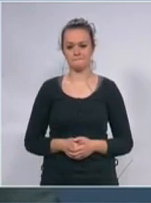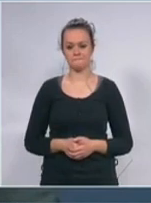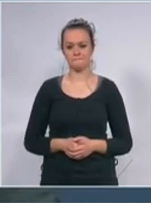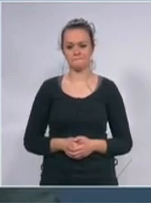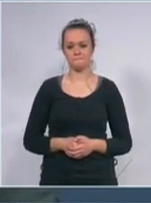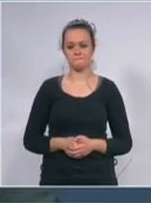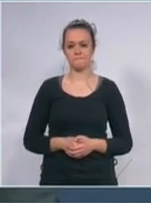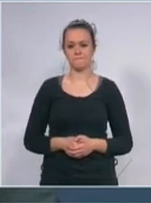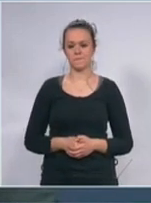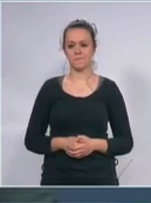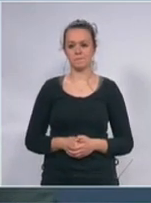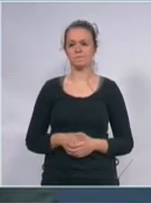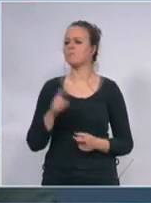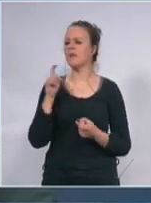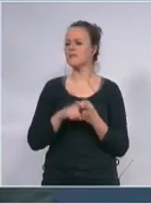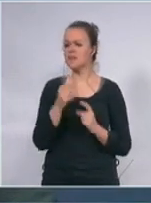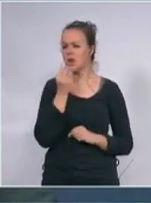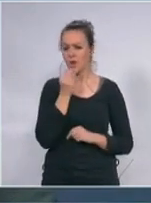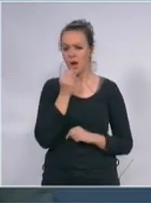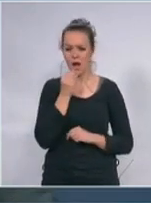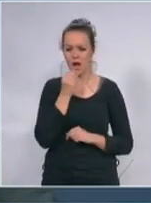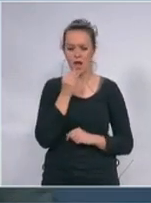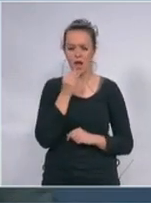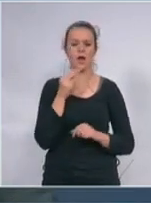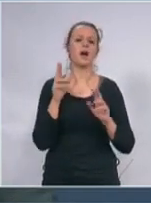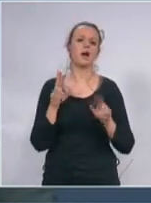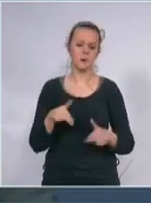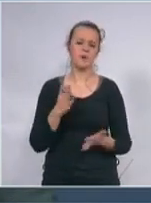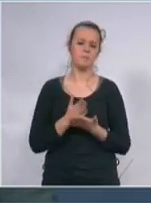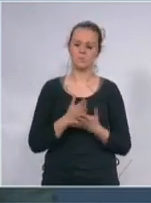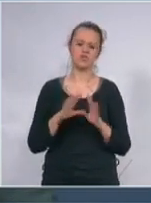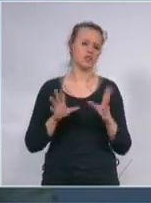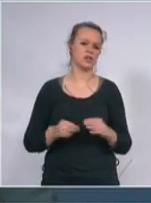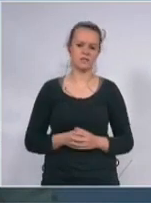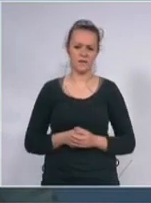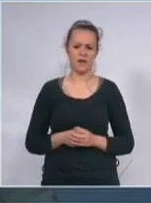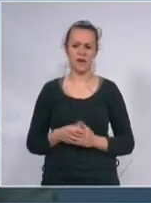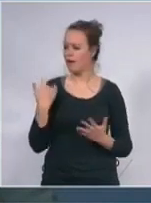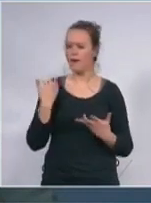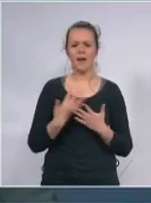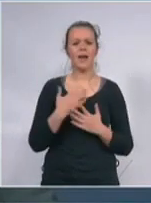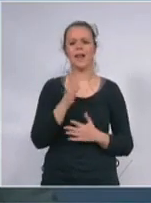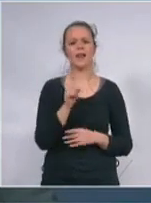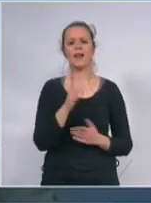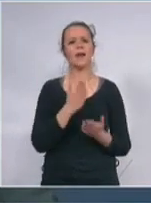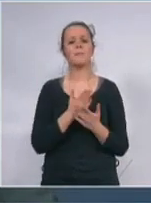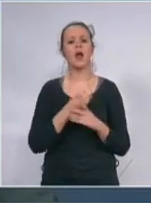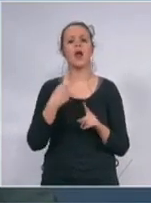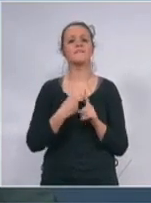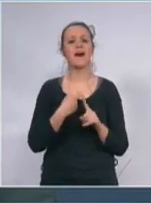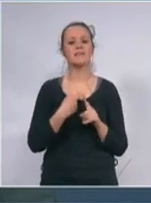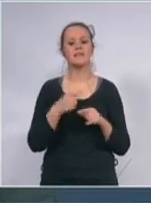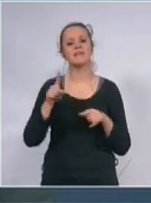što se hrane tiče imaćete svega bukvalno svega kvasca nije bilo zbog palmenog ulja